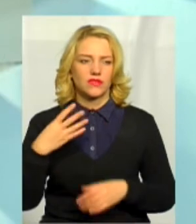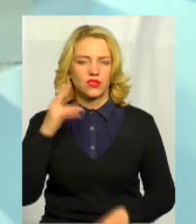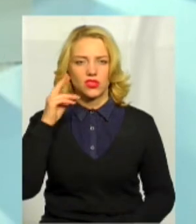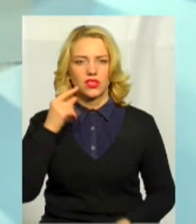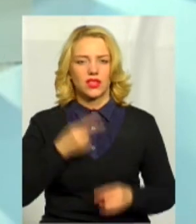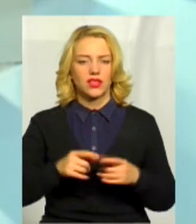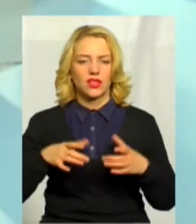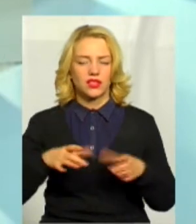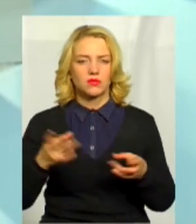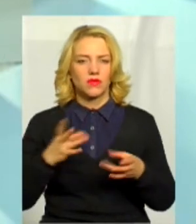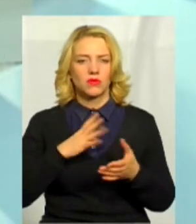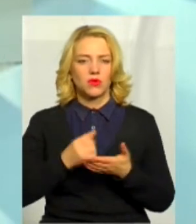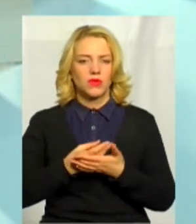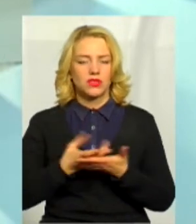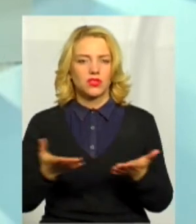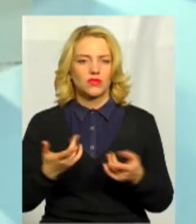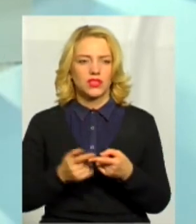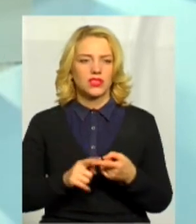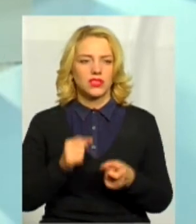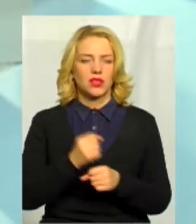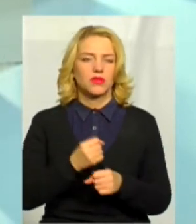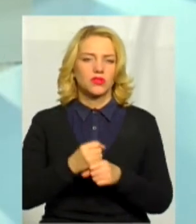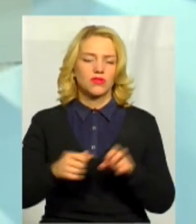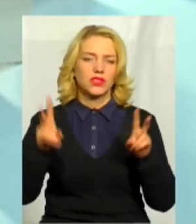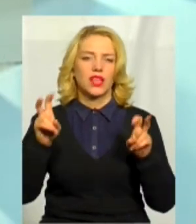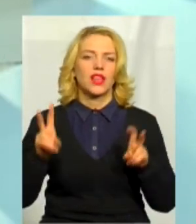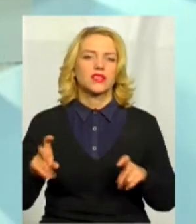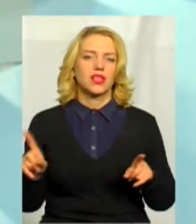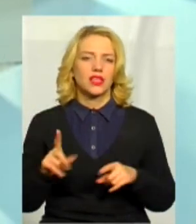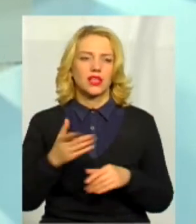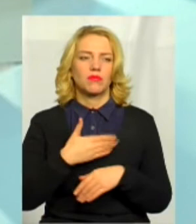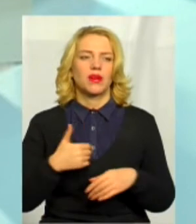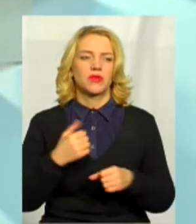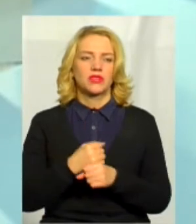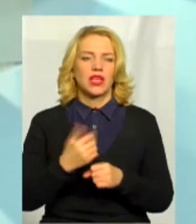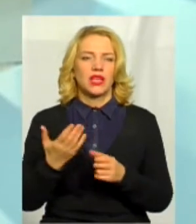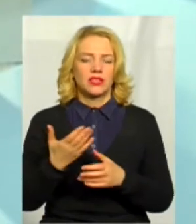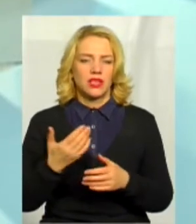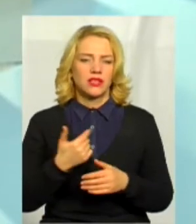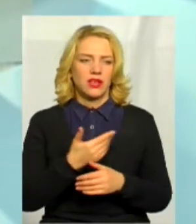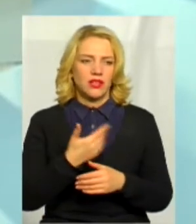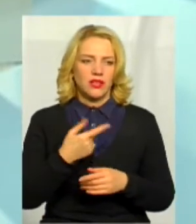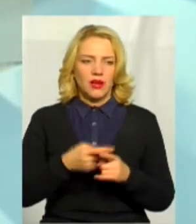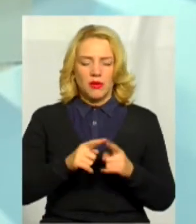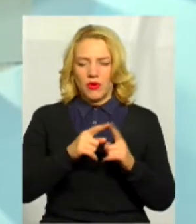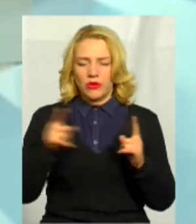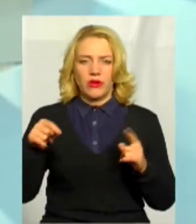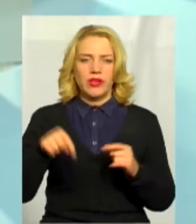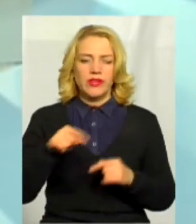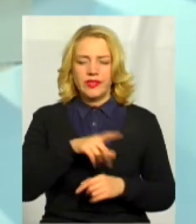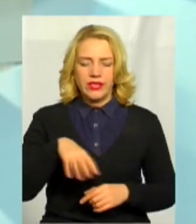тому що на диспуті ми мали презентувати ті напрацьовані назви, які ми працювали, вже визріли у нас протягом цих років.